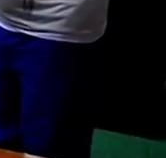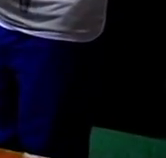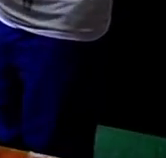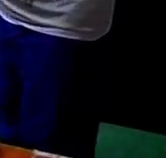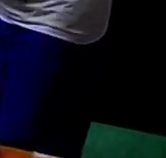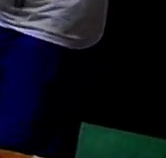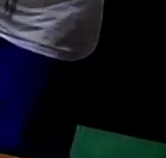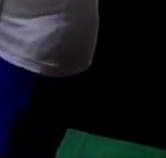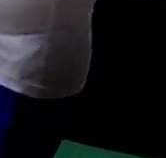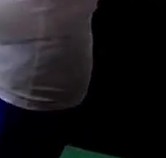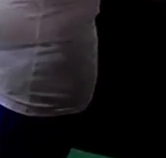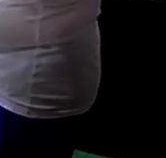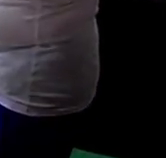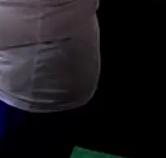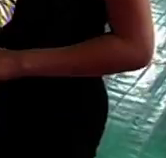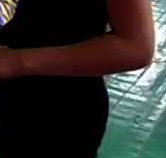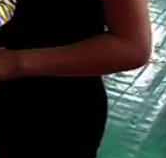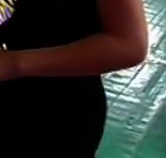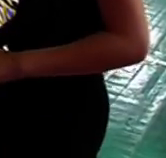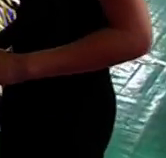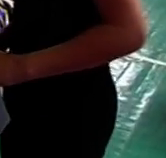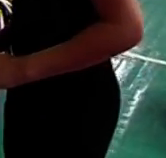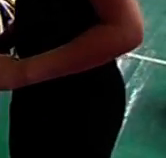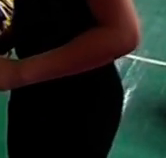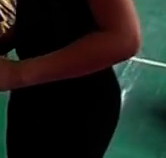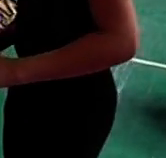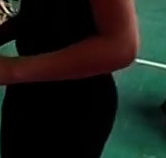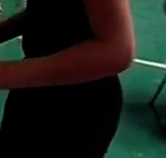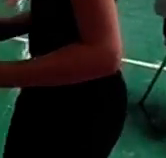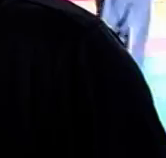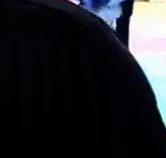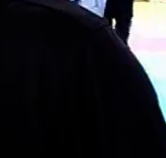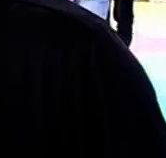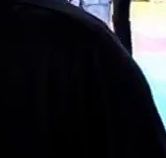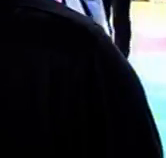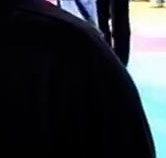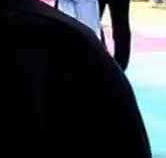організатори «Кіровоград Оупен» планують запросити на турнір і майстрів з інших країн СНД.